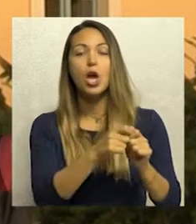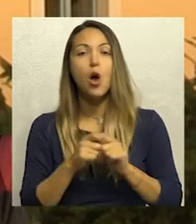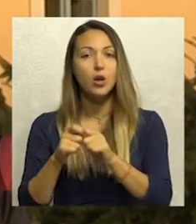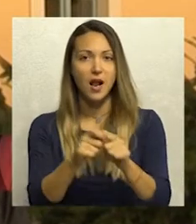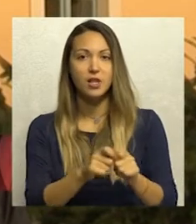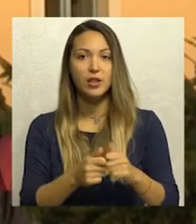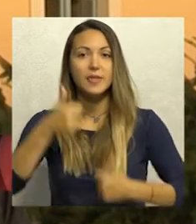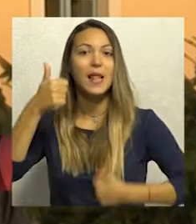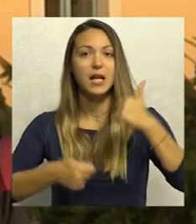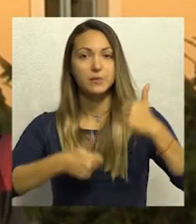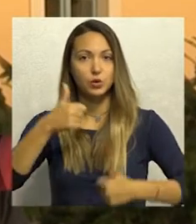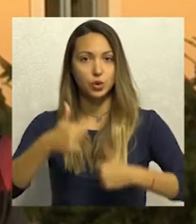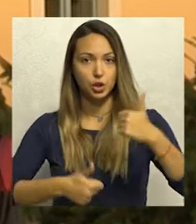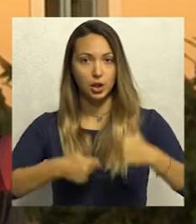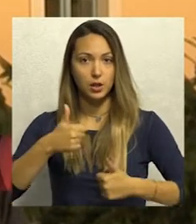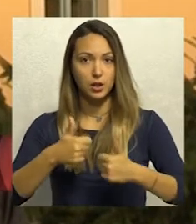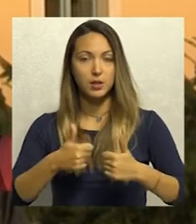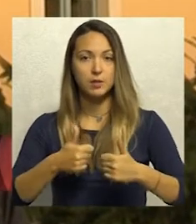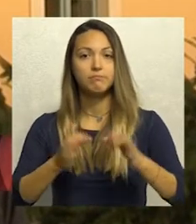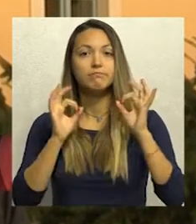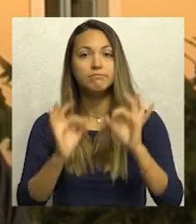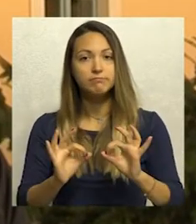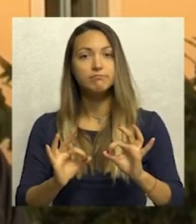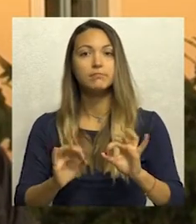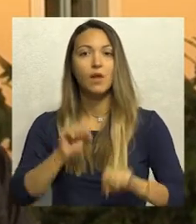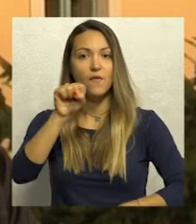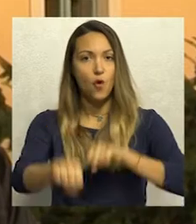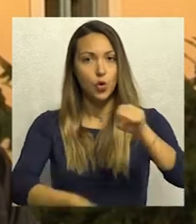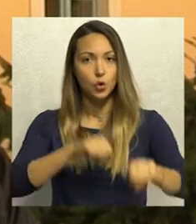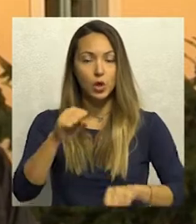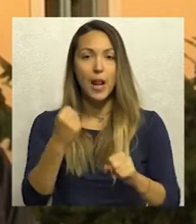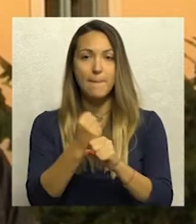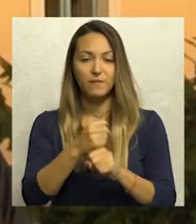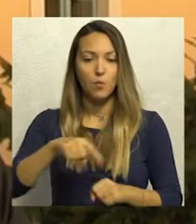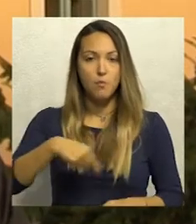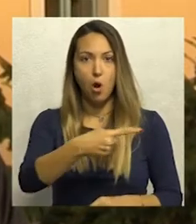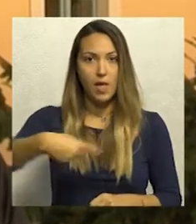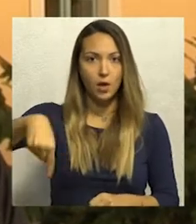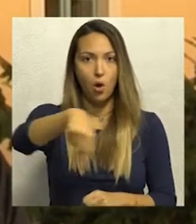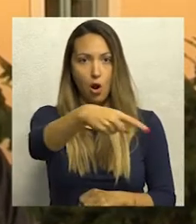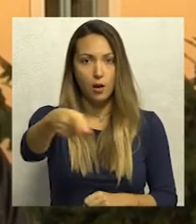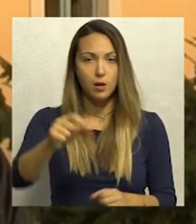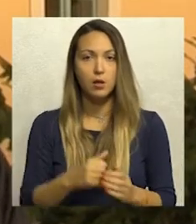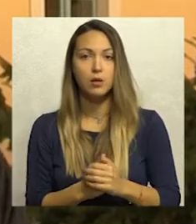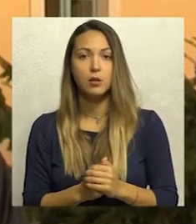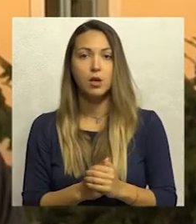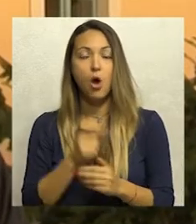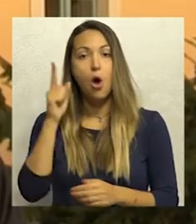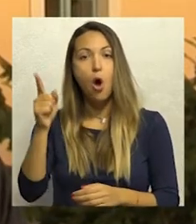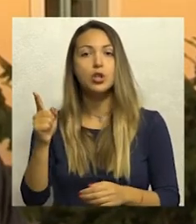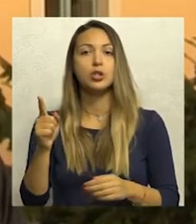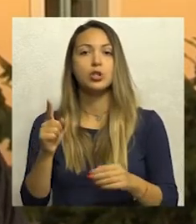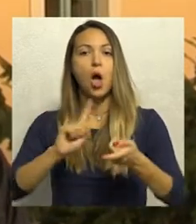organizovano takmičenje u bezbednoj vožnji, znači napravićemo poligon, gdje će oni,